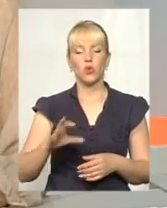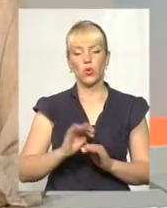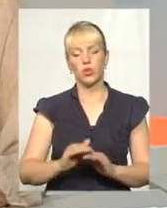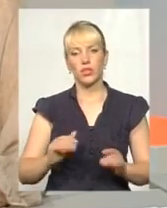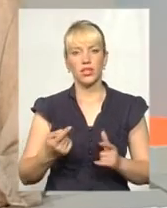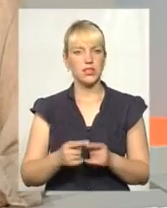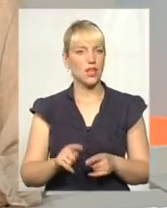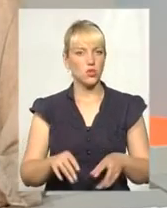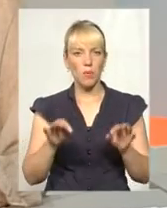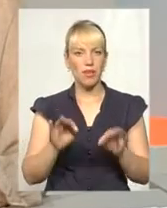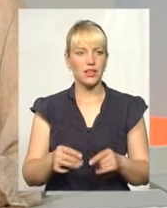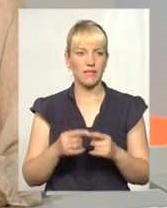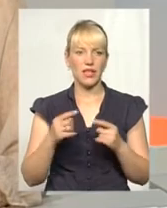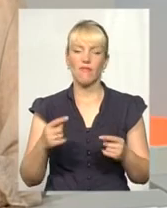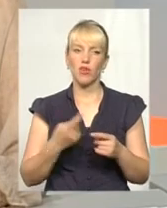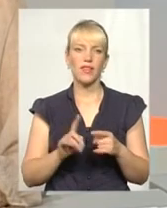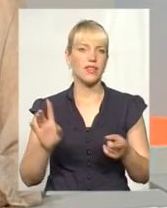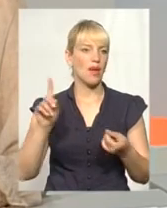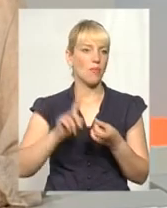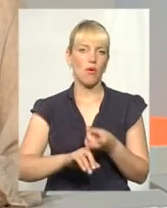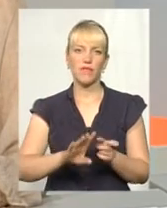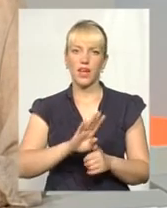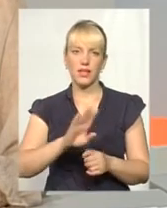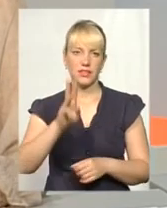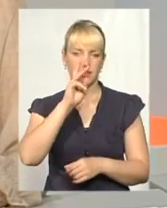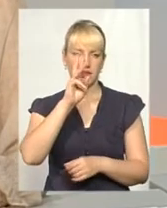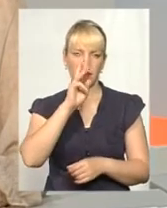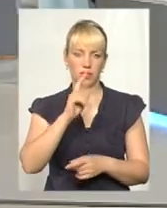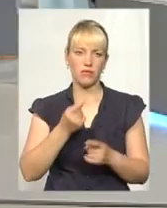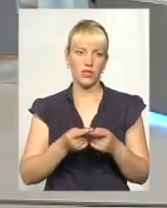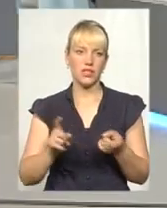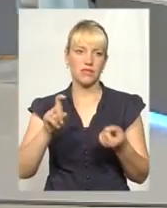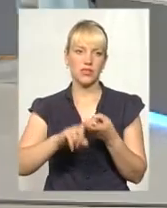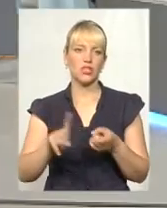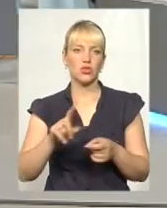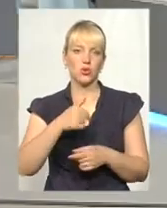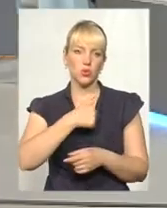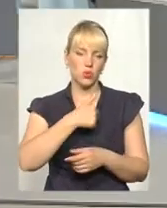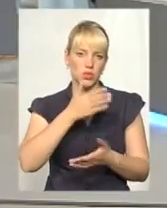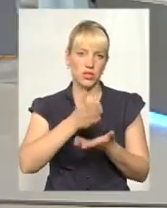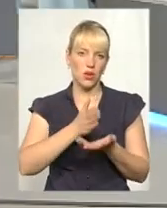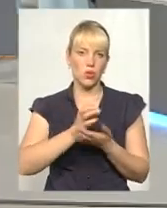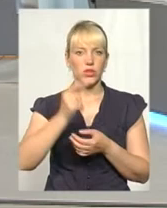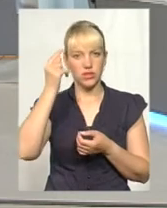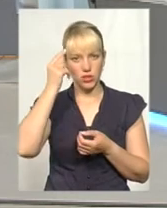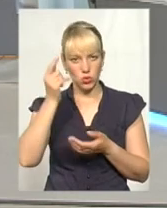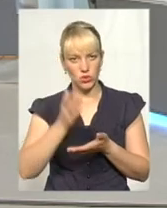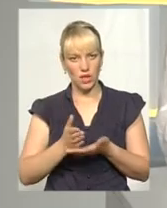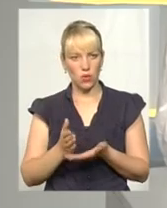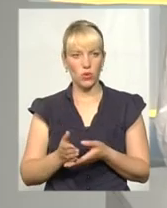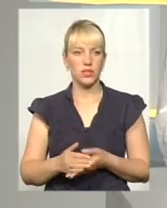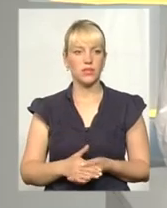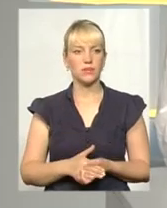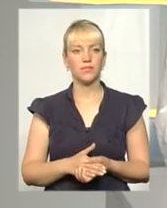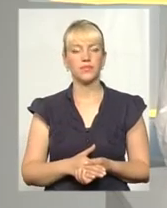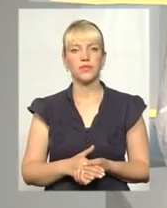суб'єктивні речі. Вони не пов'язані із заробітній плотнею. Вони пов'язані з тим, що в нас отут знаходиться, а не безверечно отут. Пані Лілі, вам